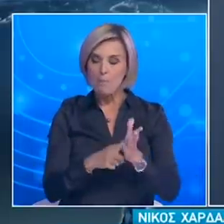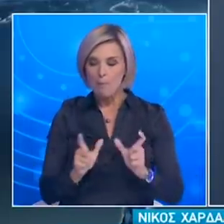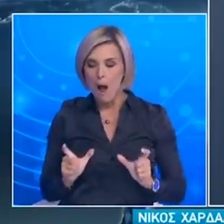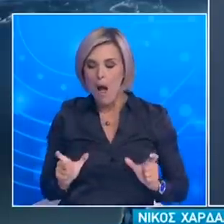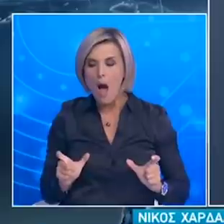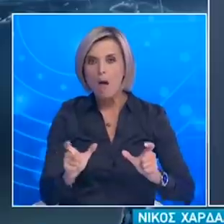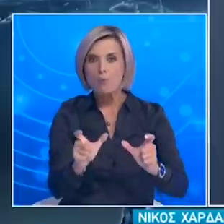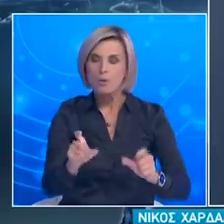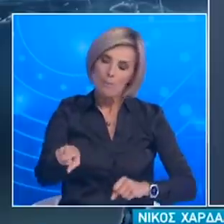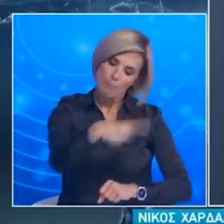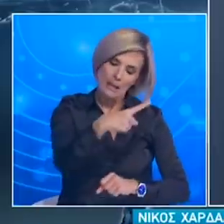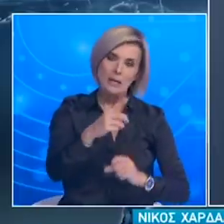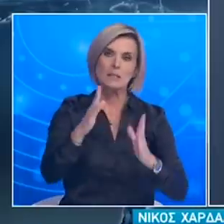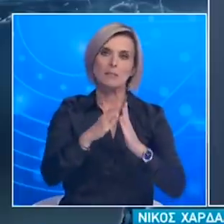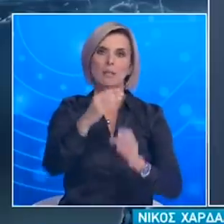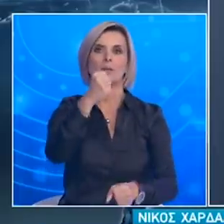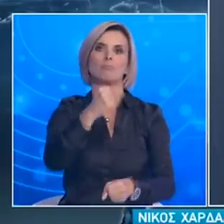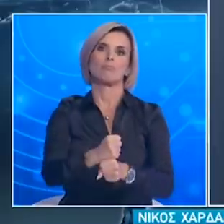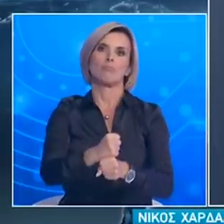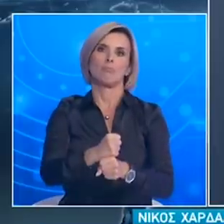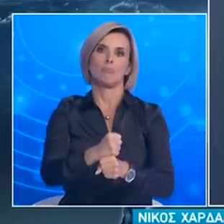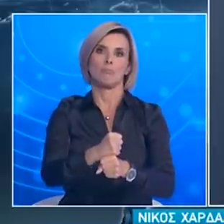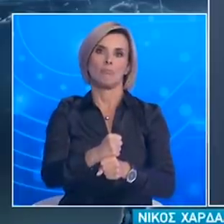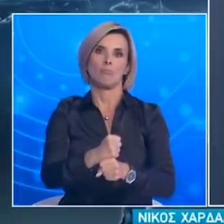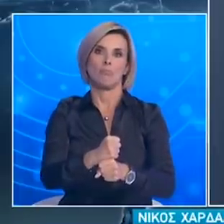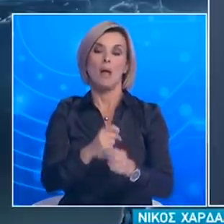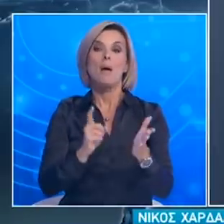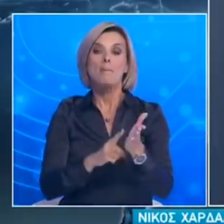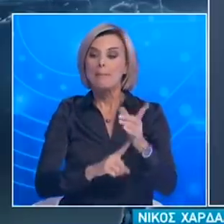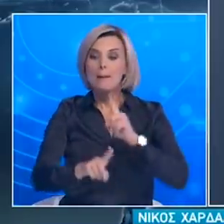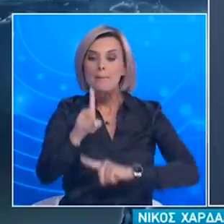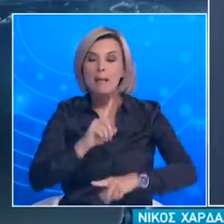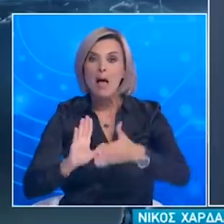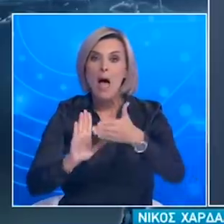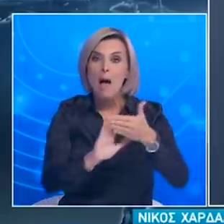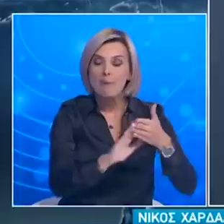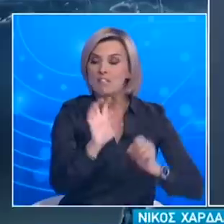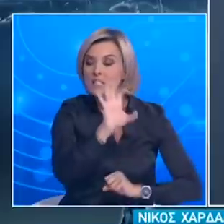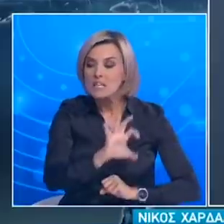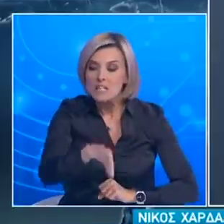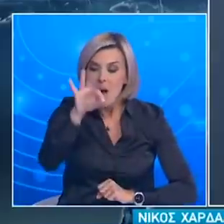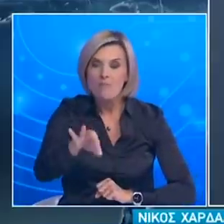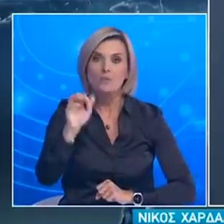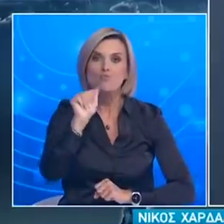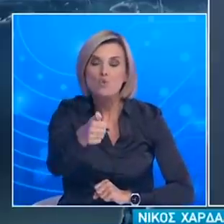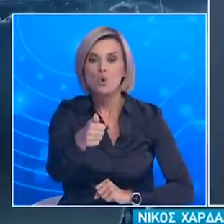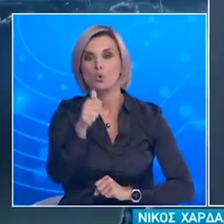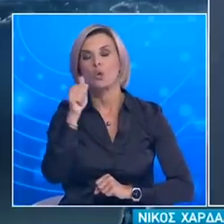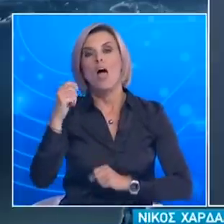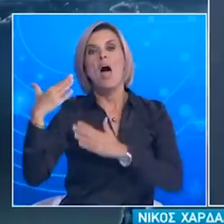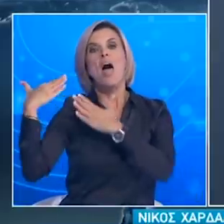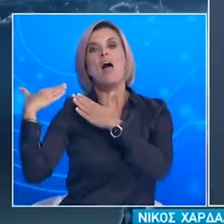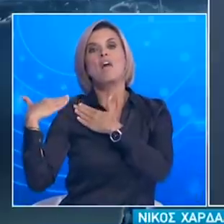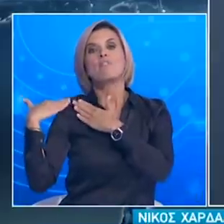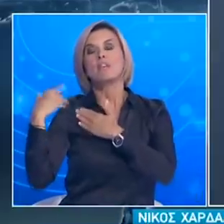άρα να εχνηλατηθεί ή οποιαδήποτε άλλη επαφή του Θα ήθελα να τονίσω λοιπόν για ακόμη μια φορά πόσο σημαντική